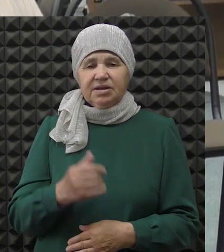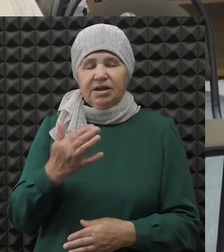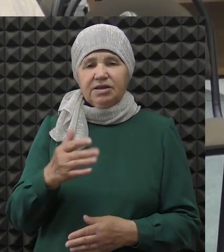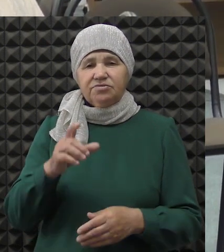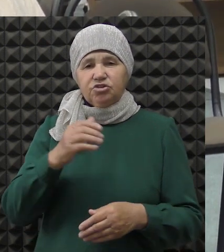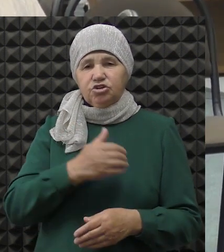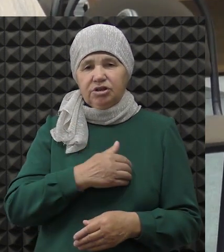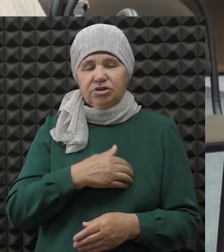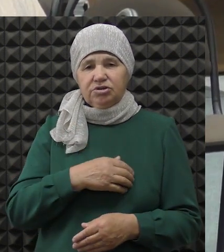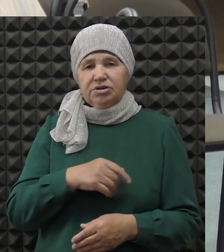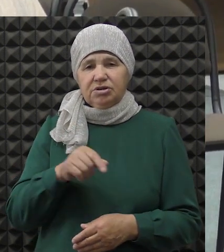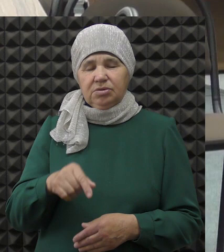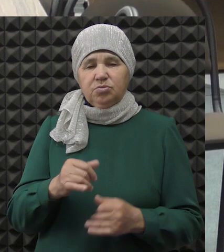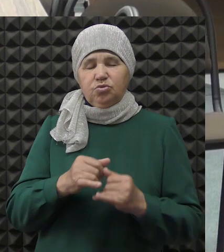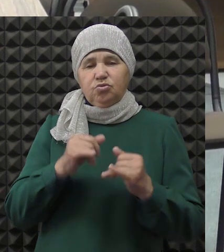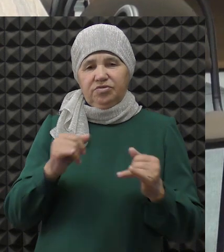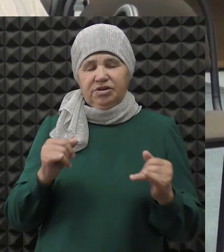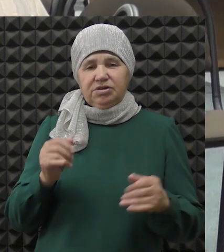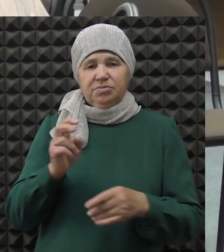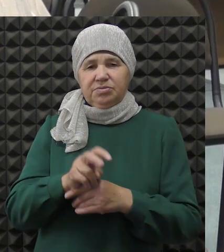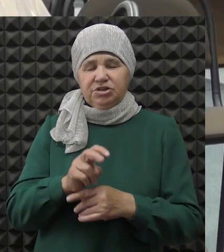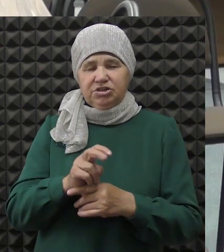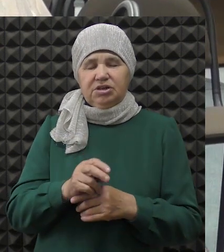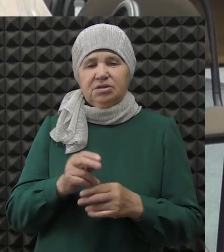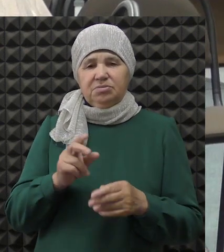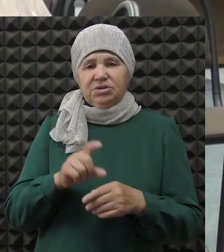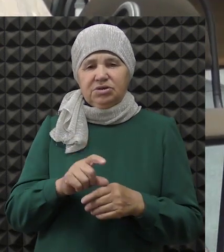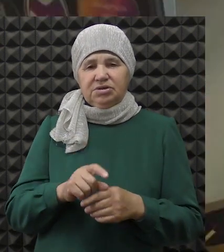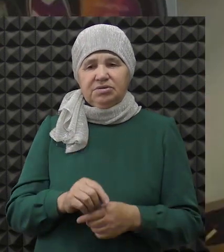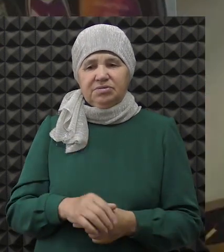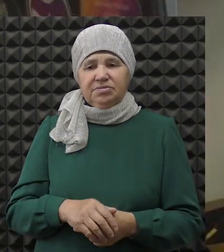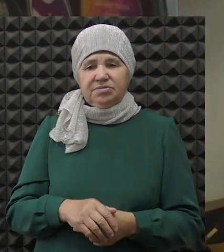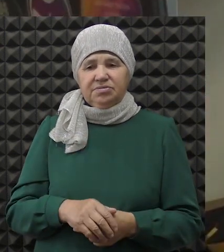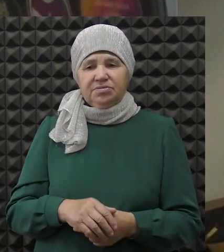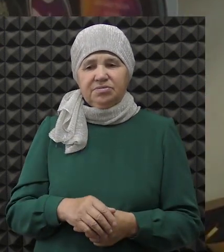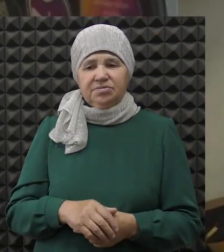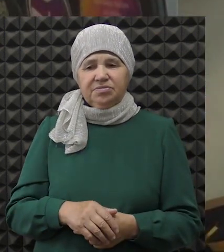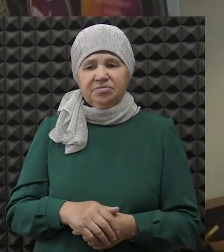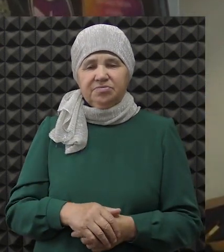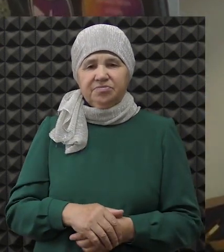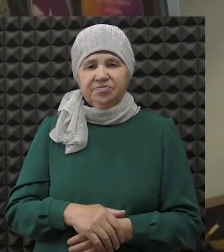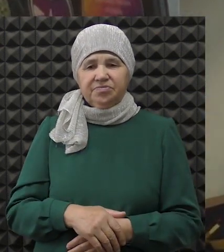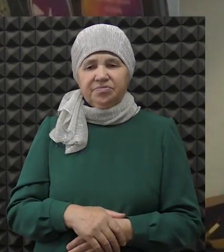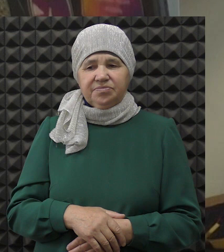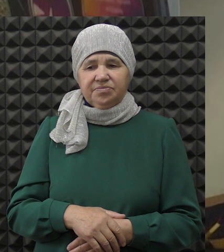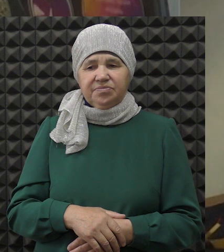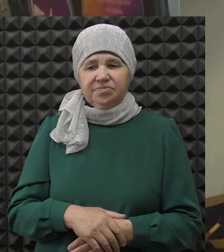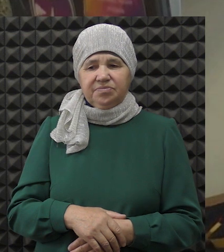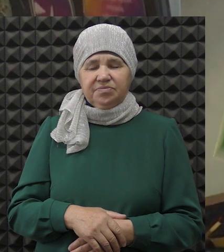Количество желающих сюда попасть. Количество, да, желающих будет обязательно. В Багестане все глухие